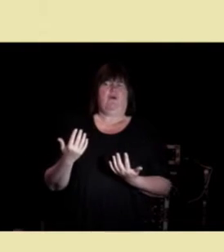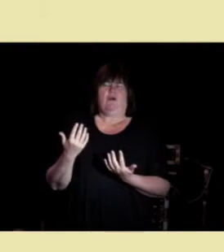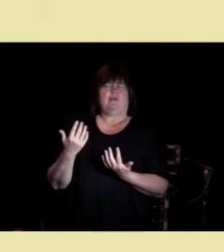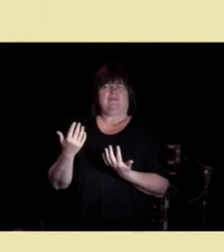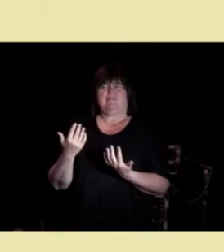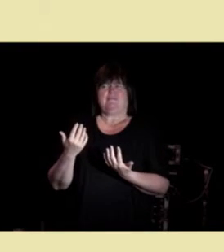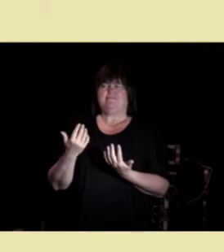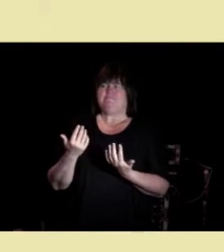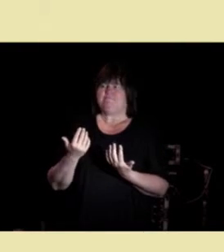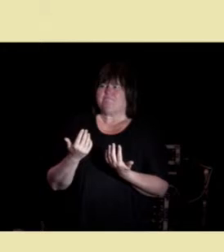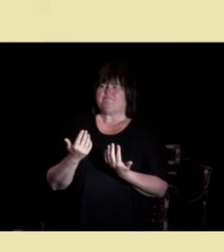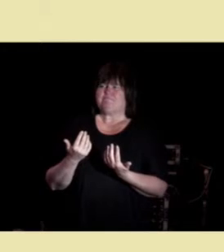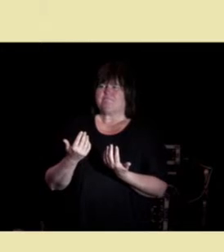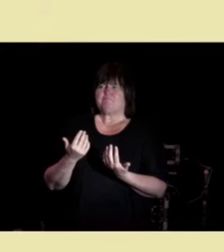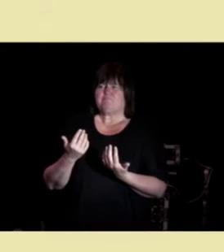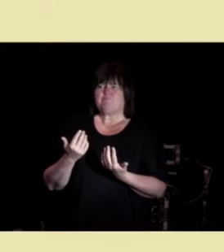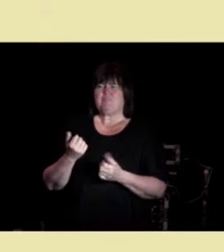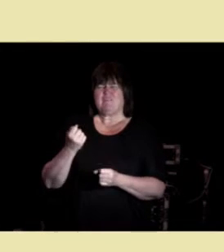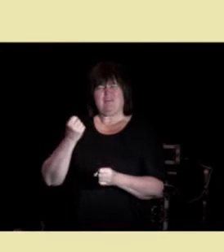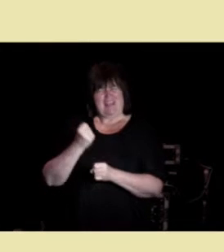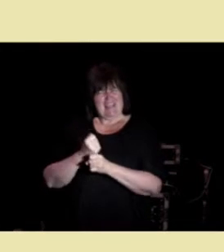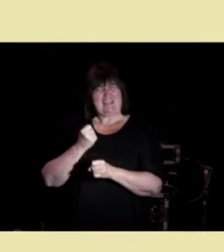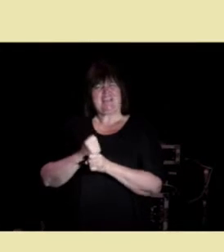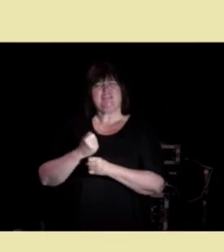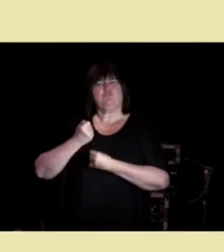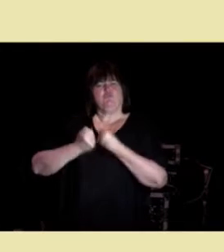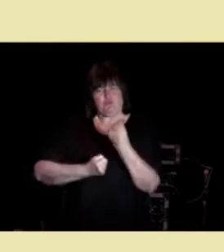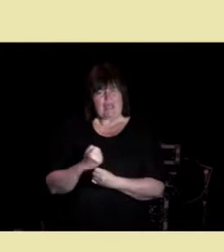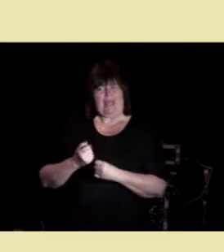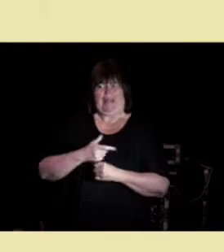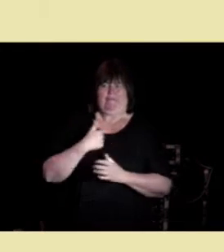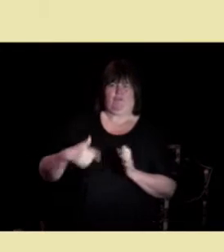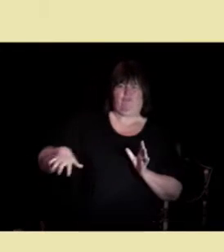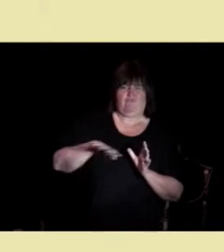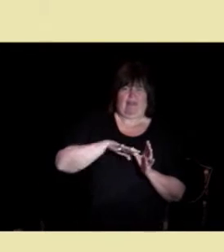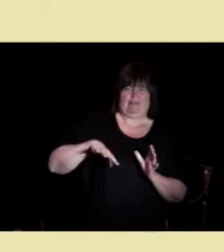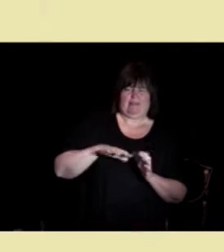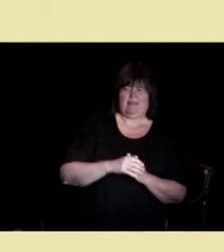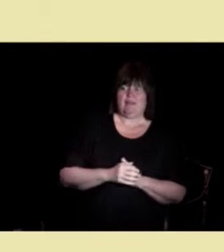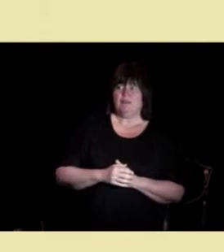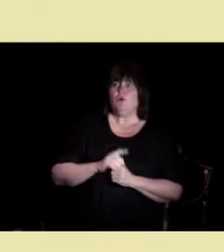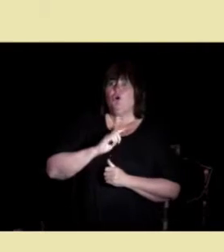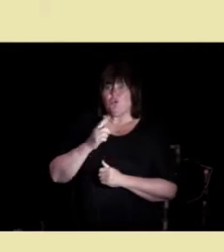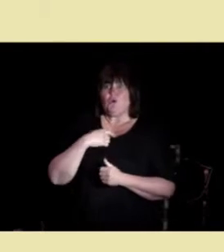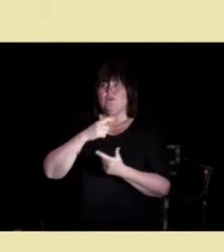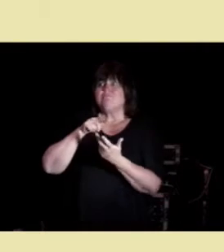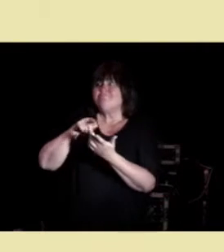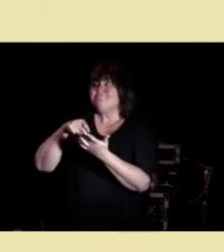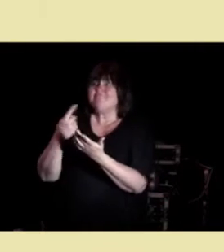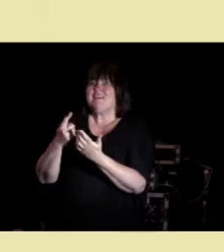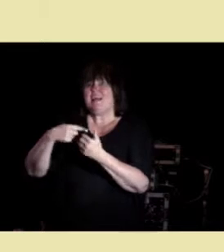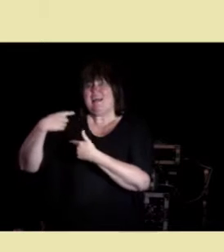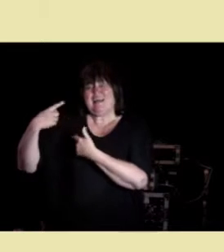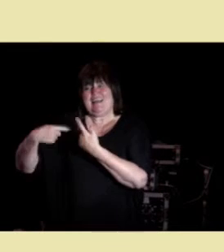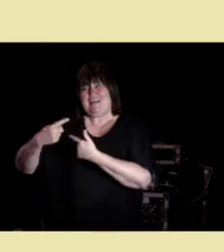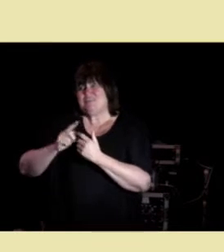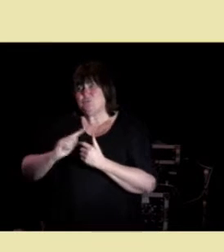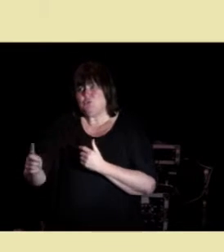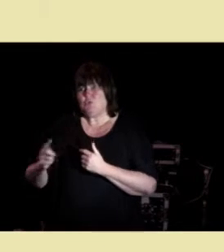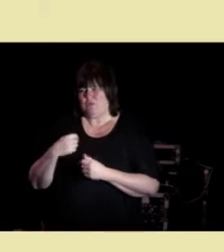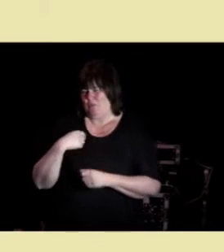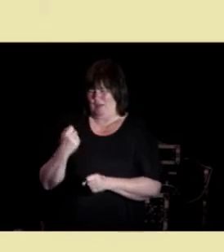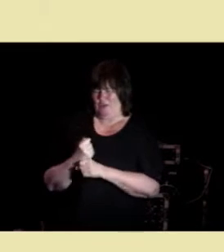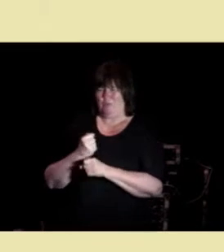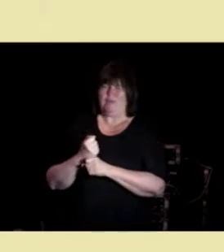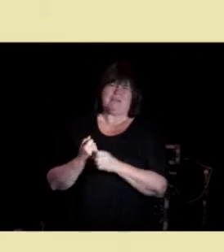er virksomt i vårt felt. Og når jeg hadde gjort det en stund, og da jobbet jeg i spesialisthelsetjenesten, det her var før man